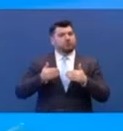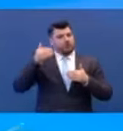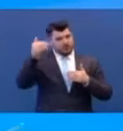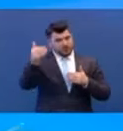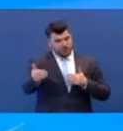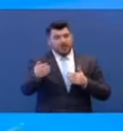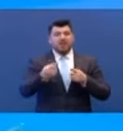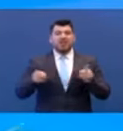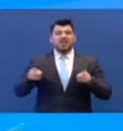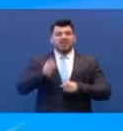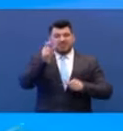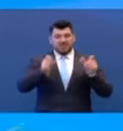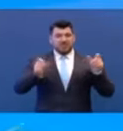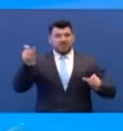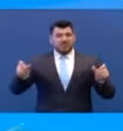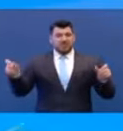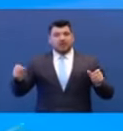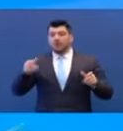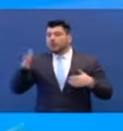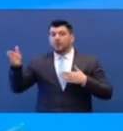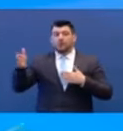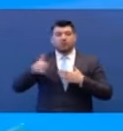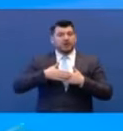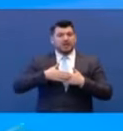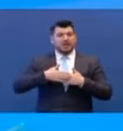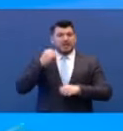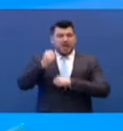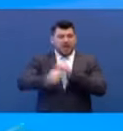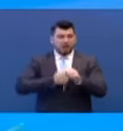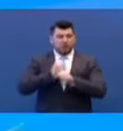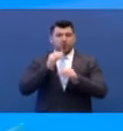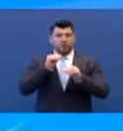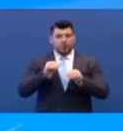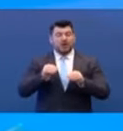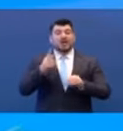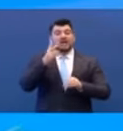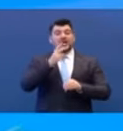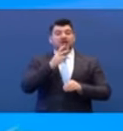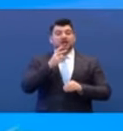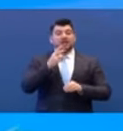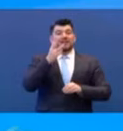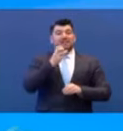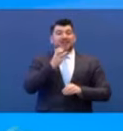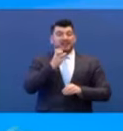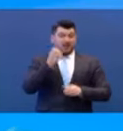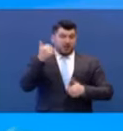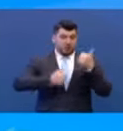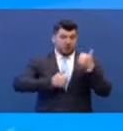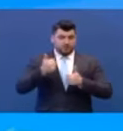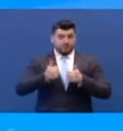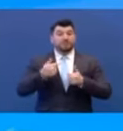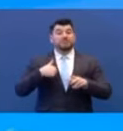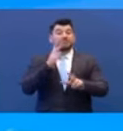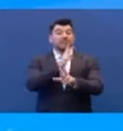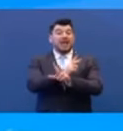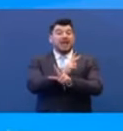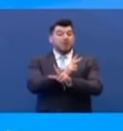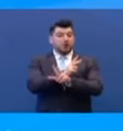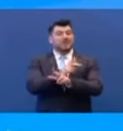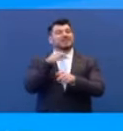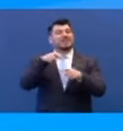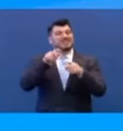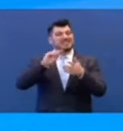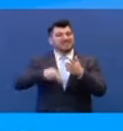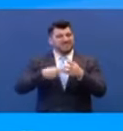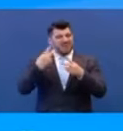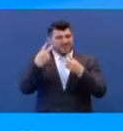εκπαιδευτικούς η λήξη του διδακτικού έτους θα είναι η 30η Ιουνίου. Για τους αναπληρωτές εκπαιδευτικούς οι συμβάσεις τους θα παραταθούν